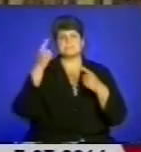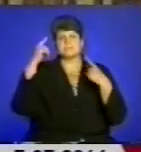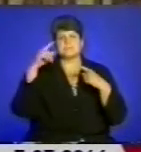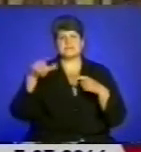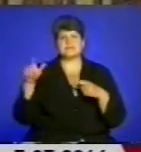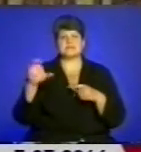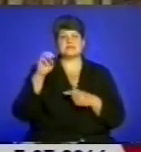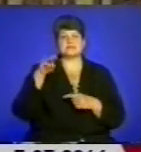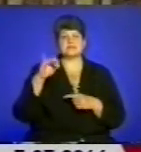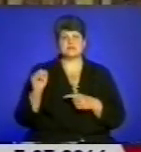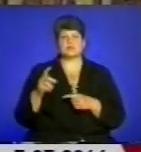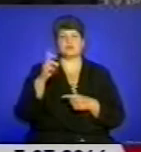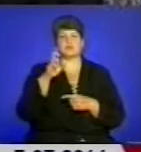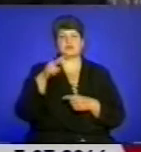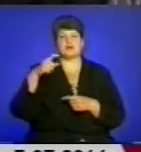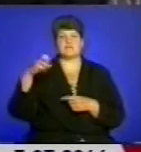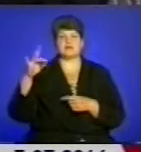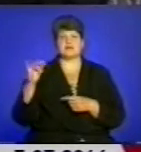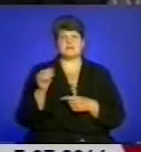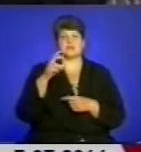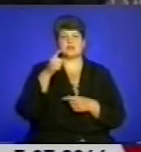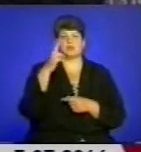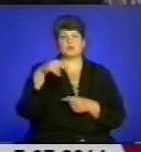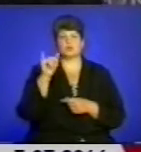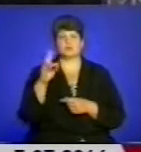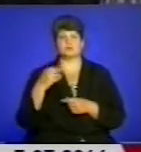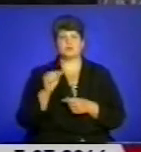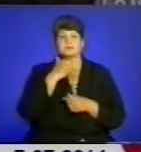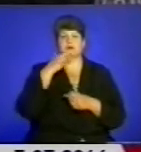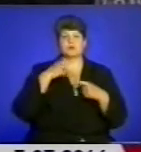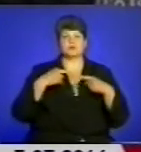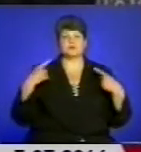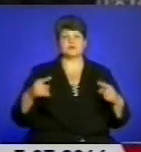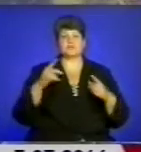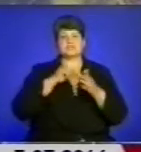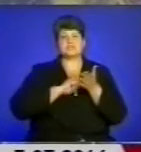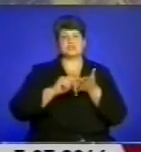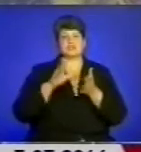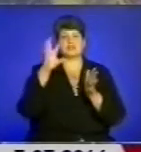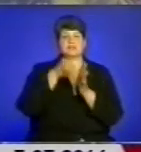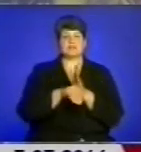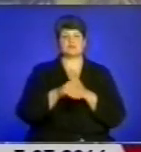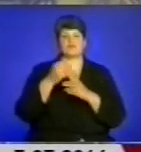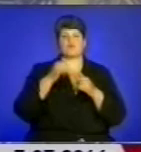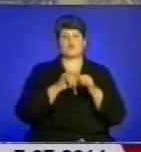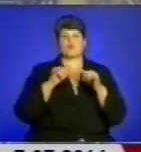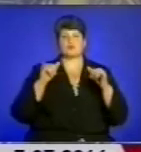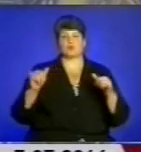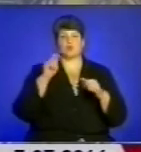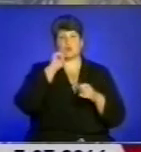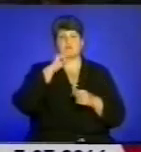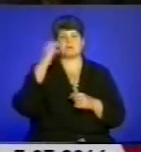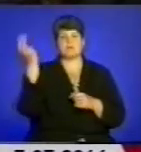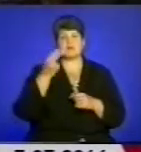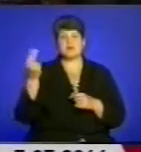Стецько, Богдан Хаварівський, Ігор Дуда та багато інших відзначали його внесок в розвиток українського малярства. З великим задоволенням